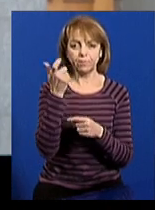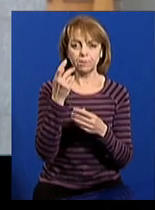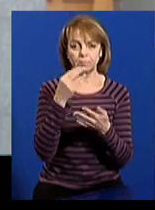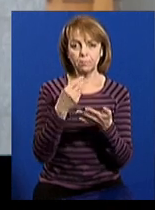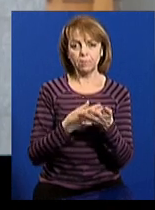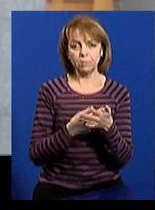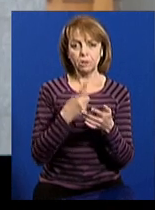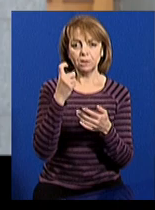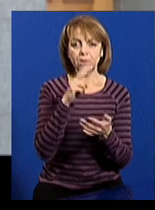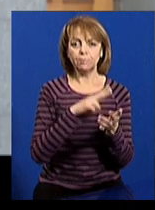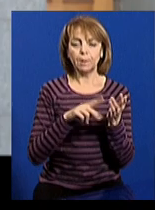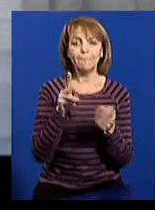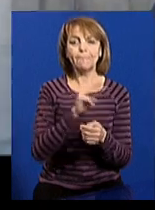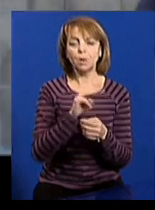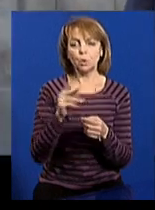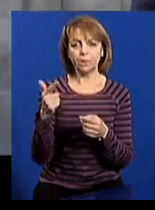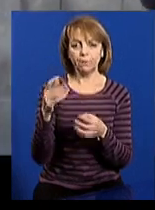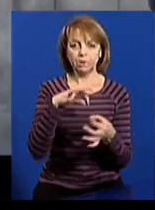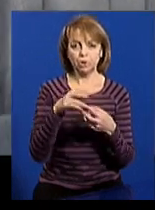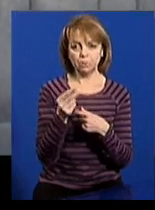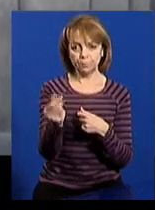складає близько 170 мільйонів гривень.